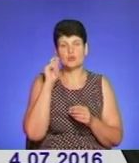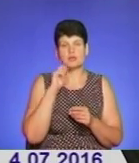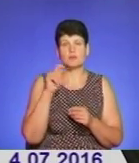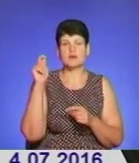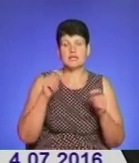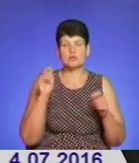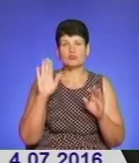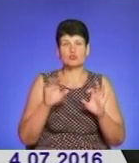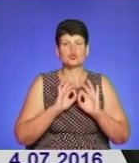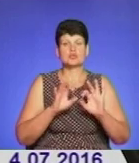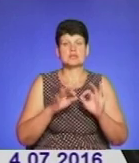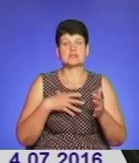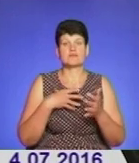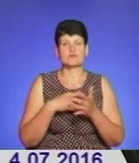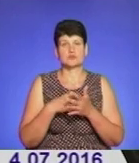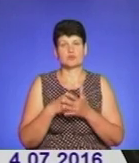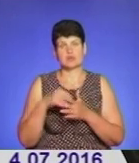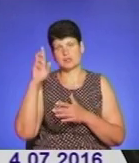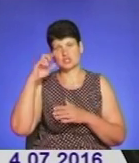будуть розказувати в своїх країнах.